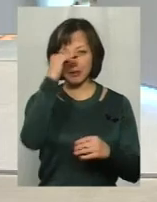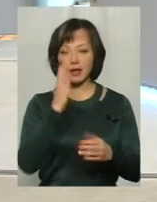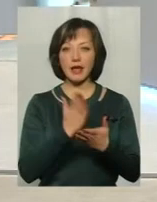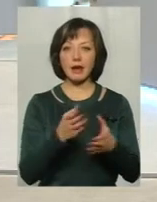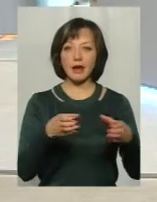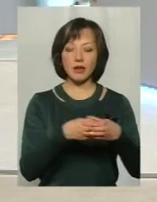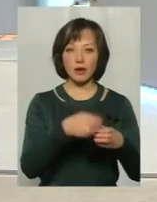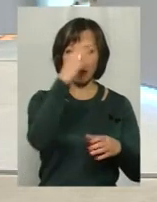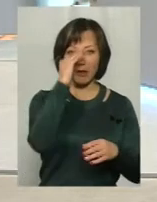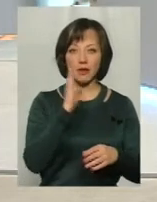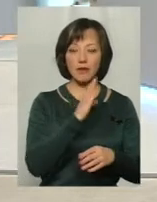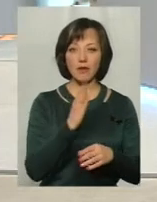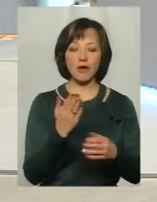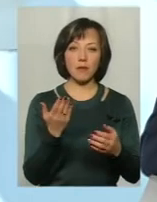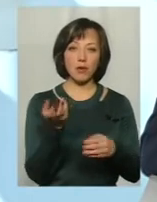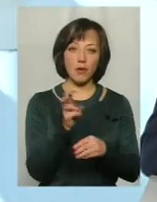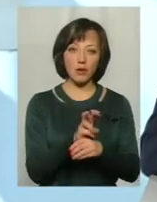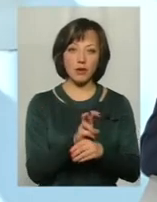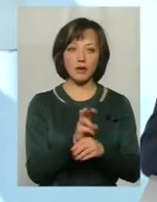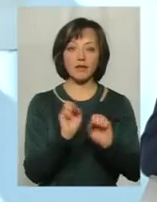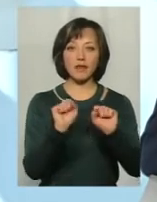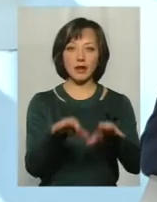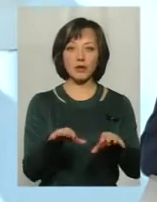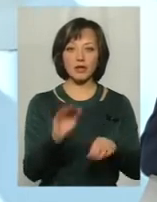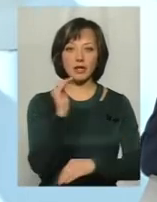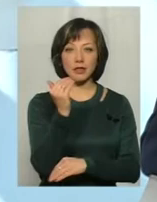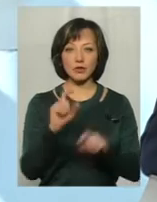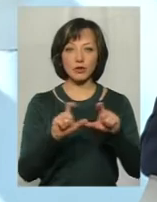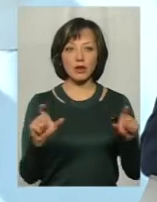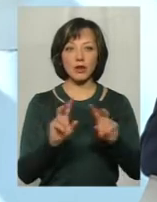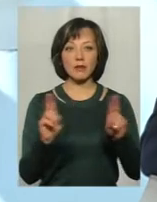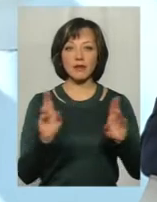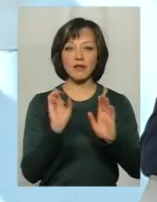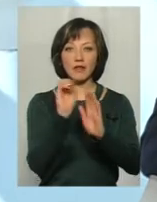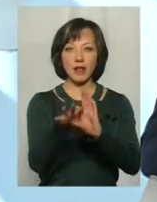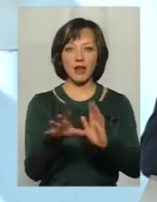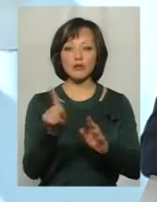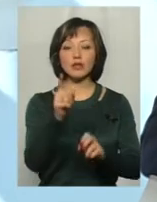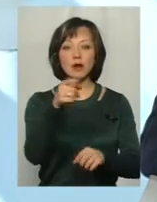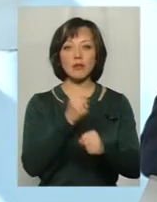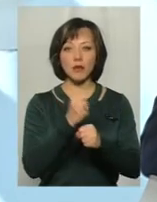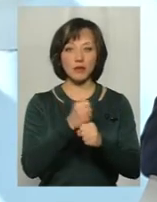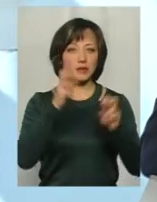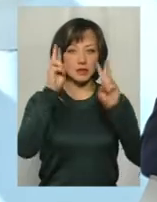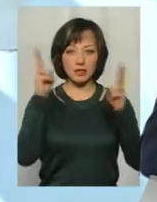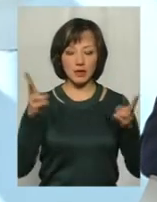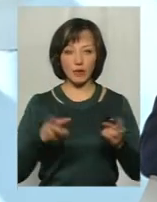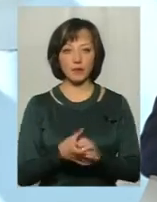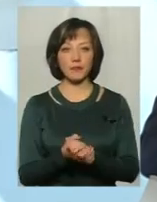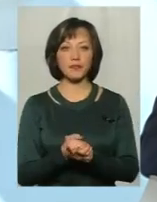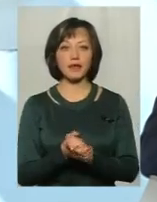батьків, як я кажу, вони проходять, віддають дитину в школу і здають, як в сейф. От віддали, і що там робиться, вони не знають.